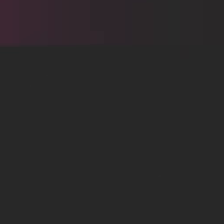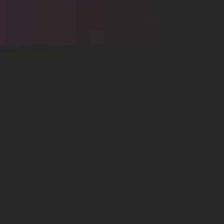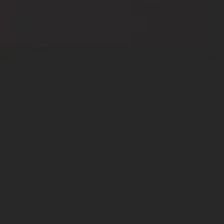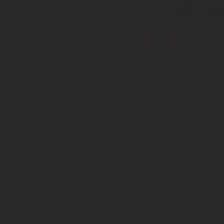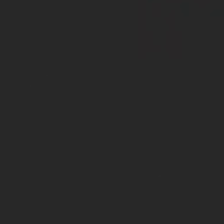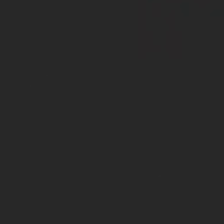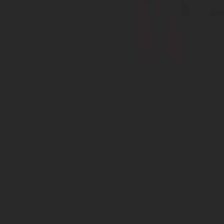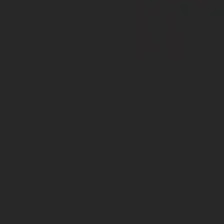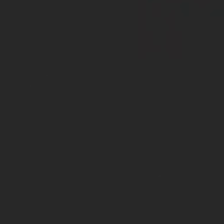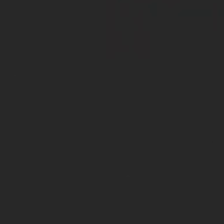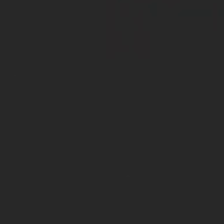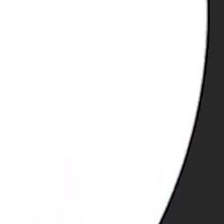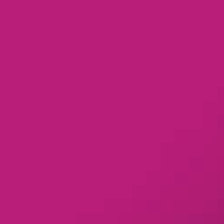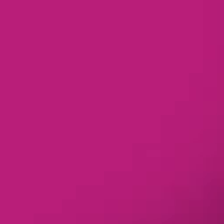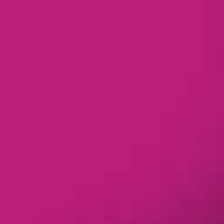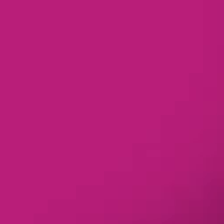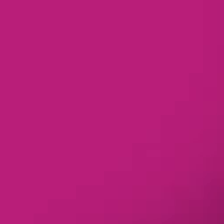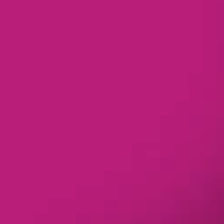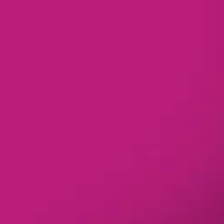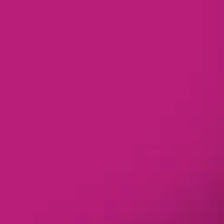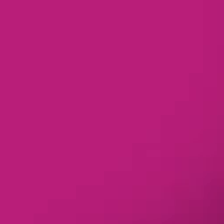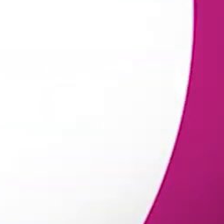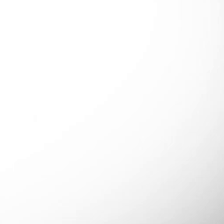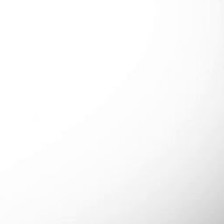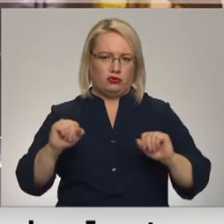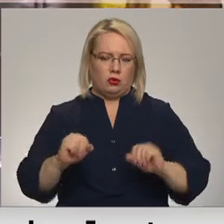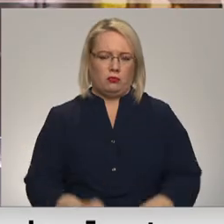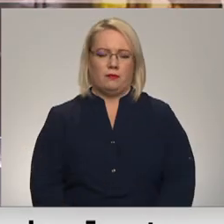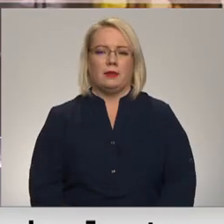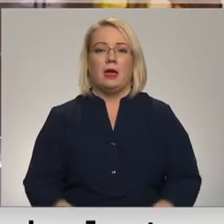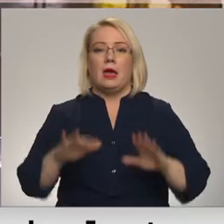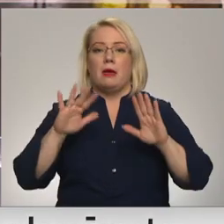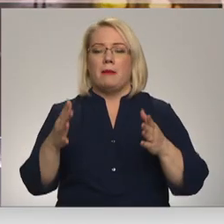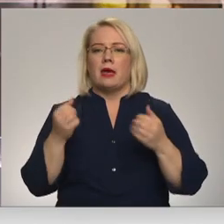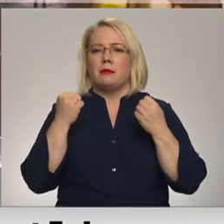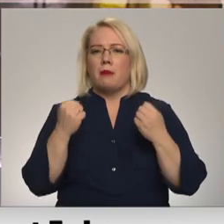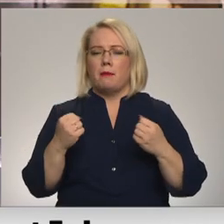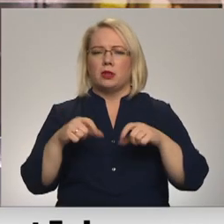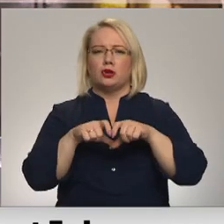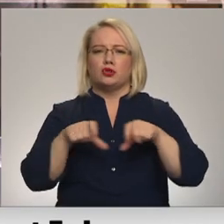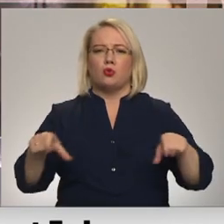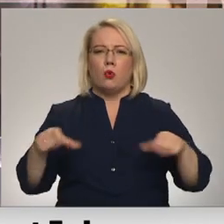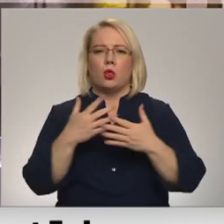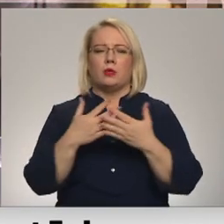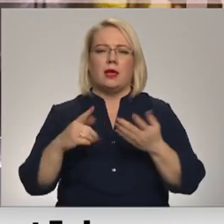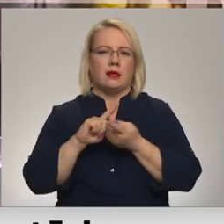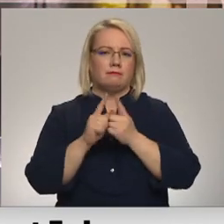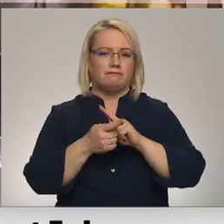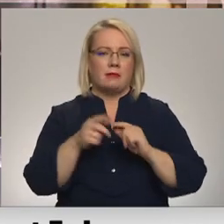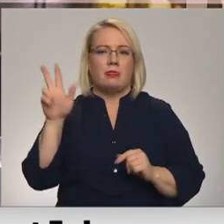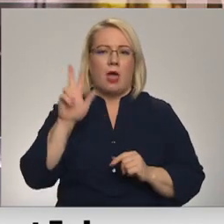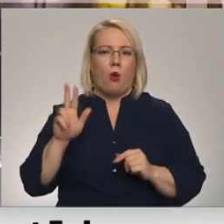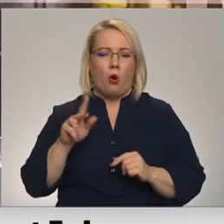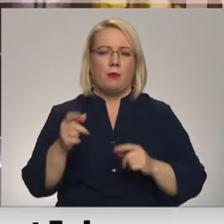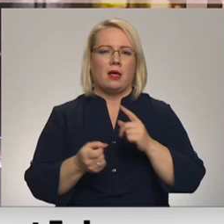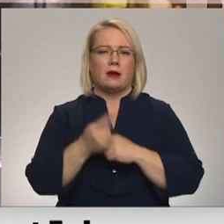Re! Viss ēters ir te! Bet pamatīgas skolu tīkla pārveidošanas ieceri Daungaupilī